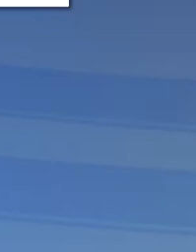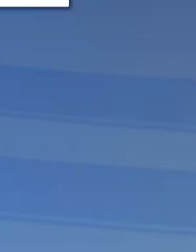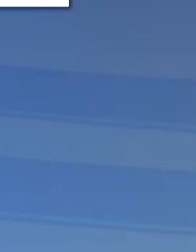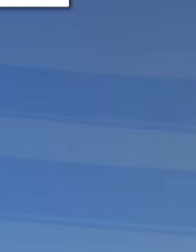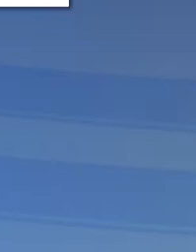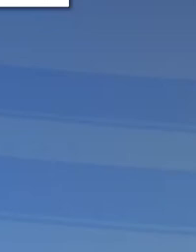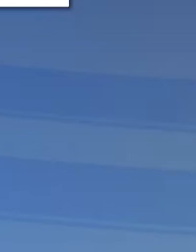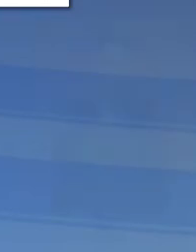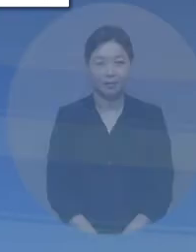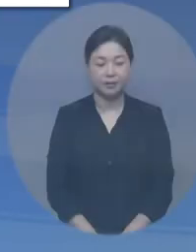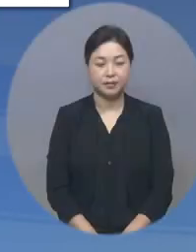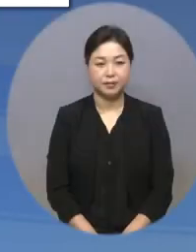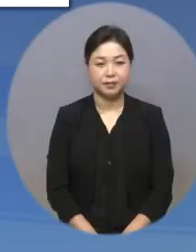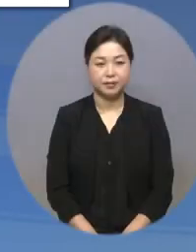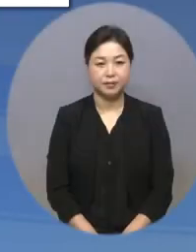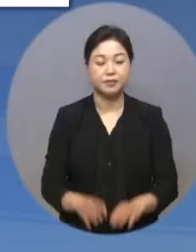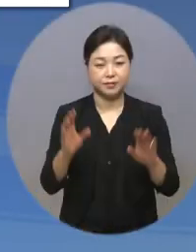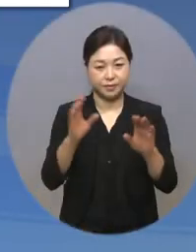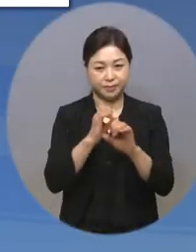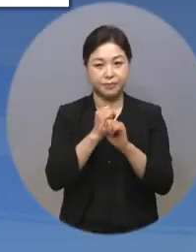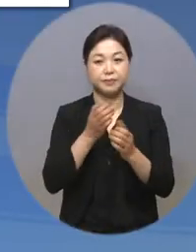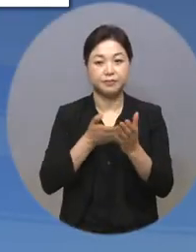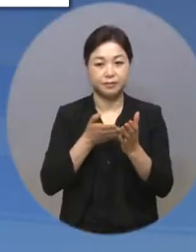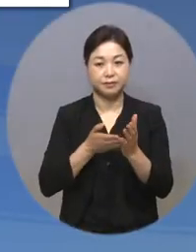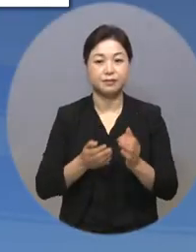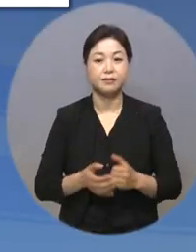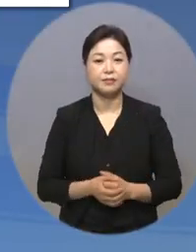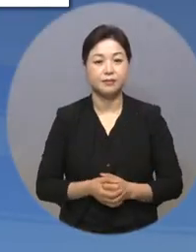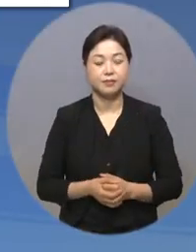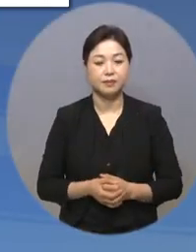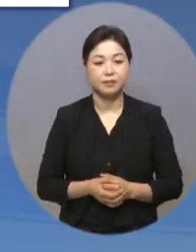이어서 간추린 뉴스 전해드립니다.